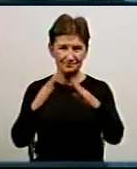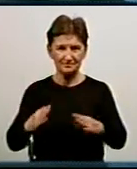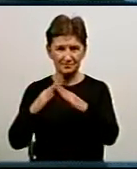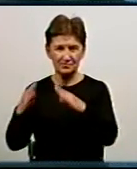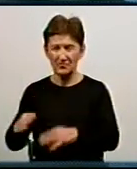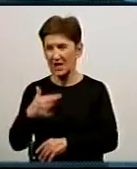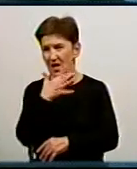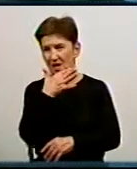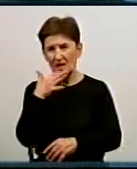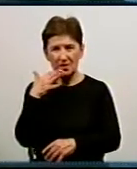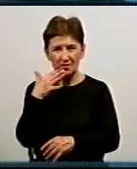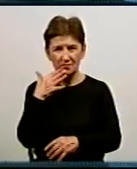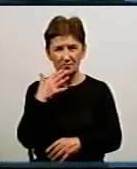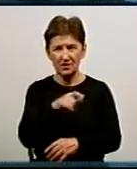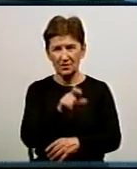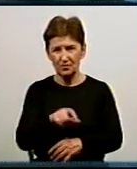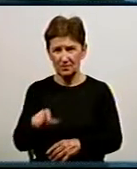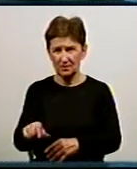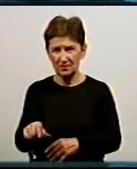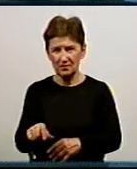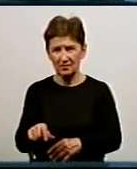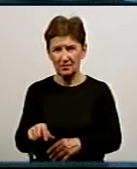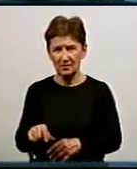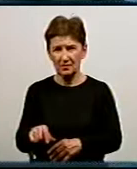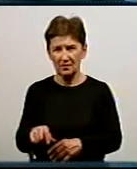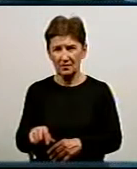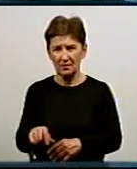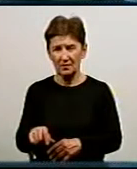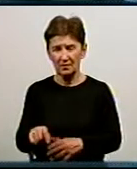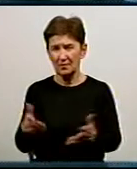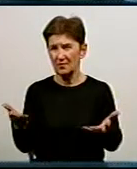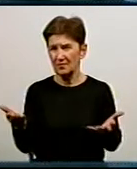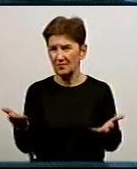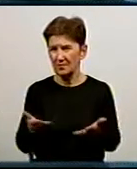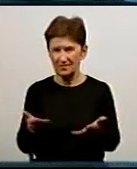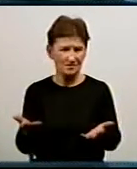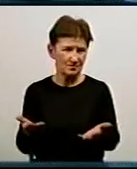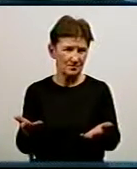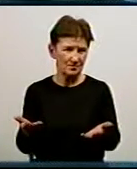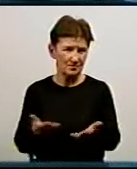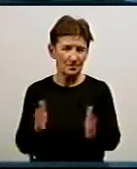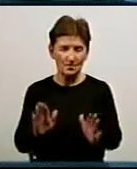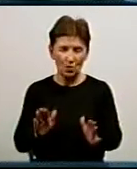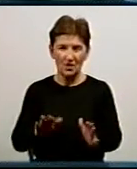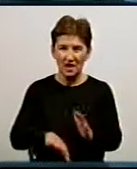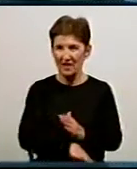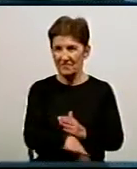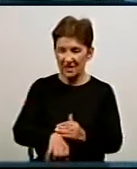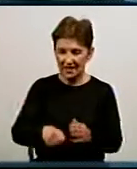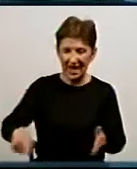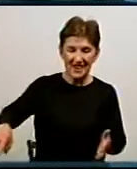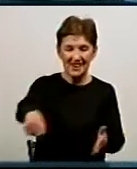що зараз дуже багато крадець люків наших кришок на колодязі. Як кілька люк вкрали, зразу туди